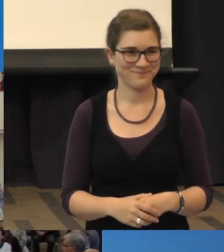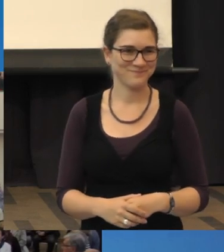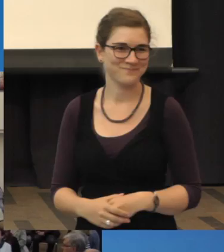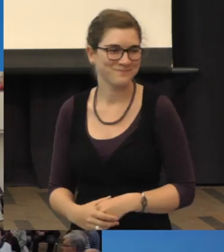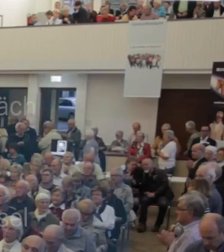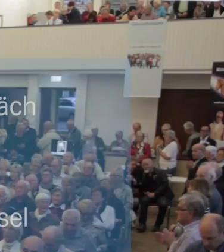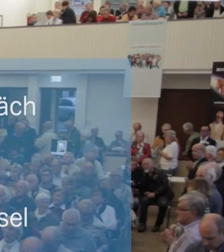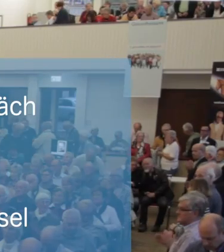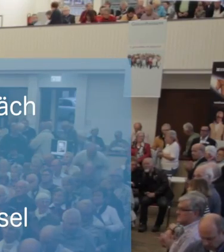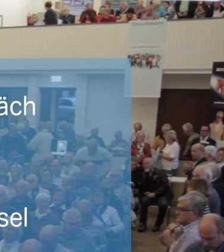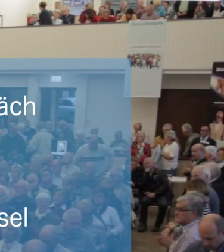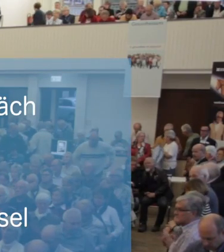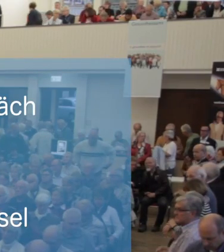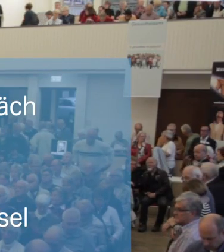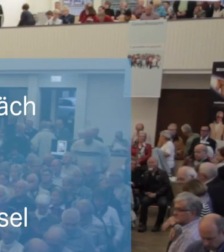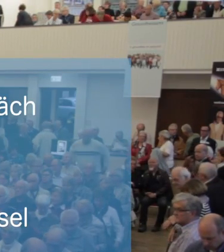Vielen Dank.